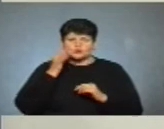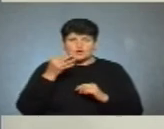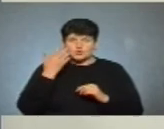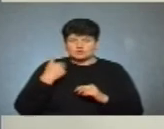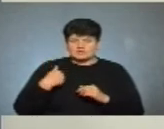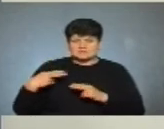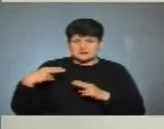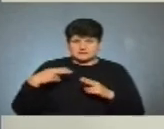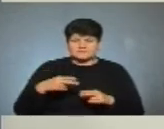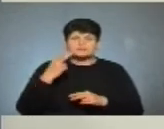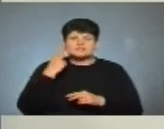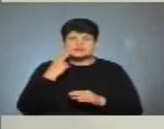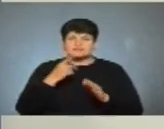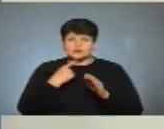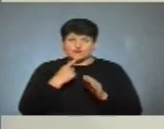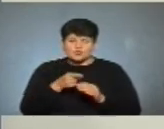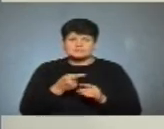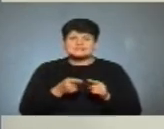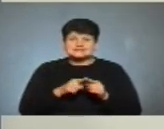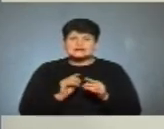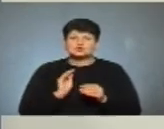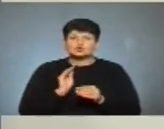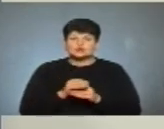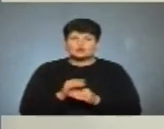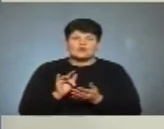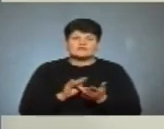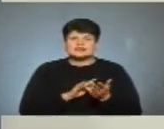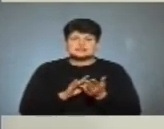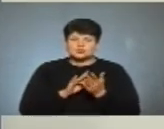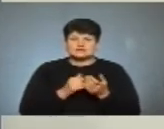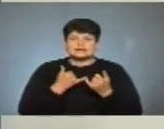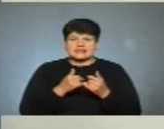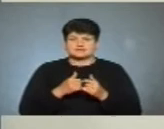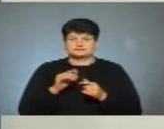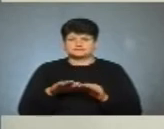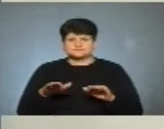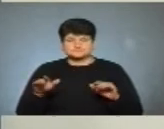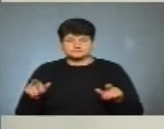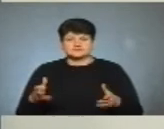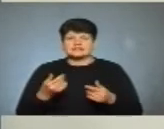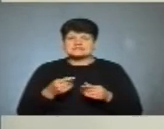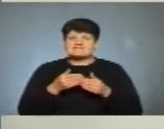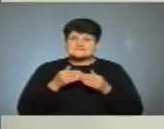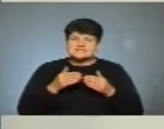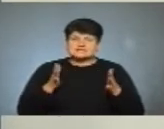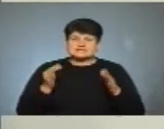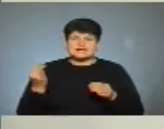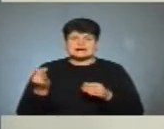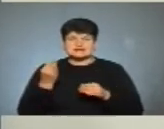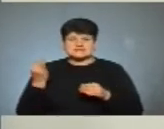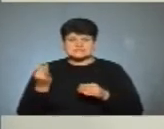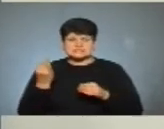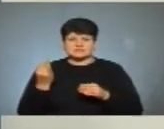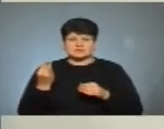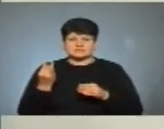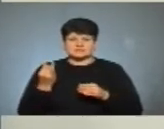до нас, колеги, ми завжди говоримо. Це додаткові екскурсії для студентів. Це відкриття і цікаві краєзнавчі